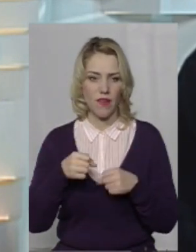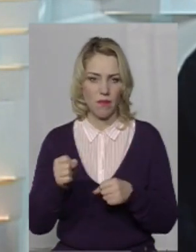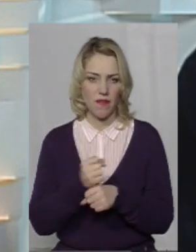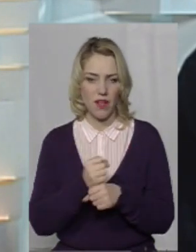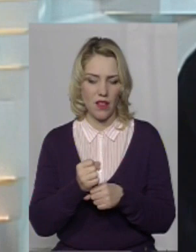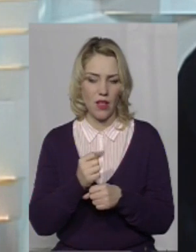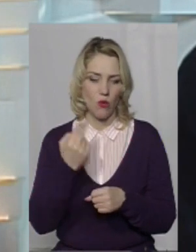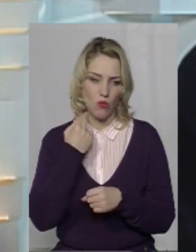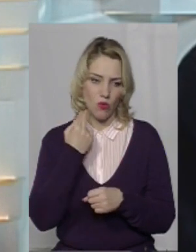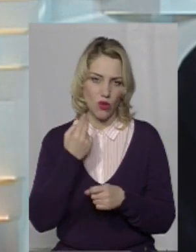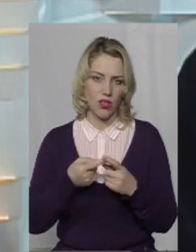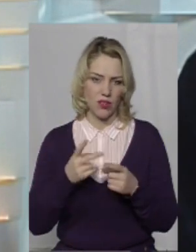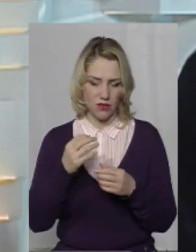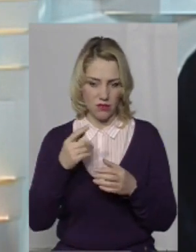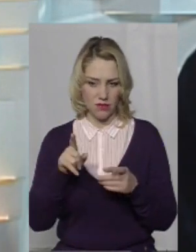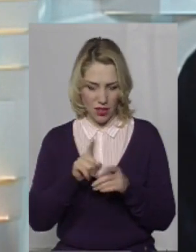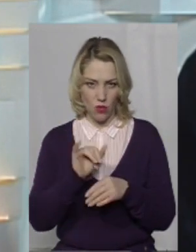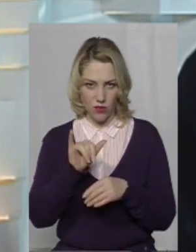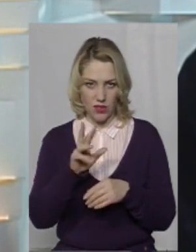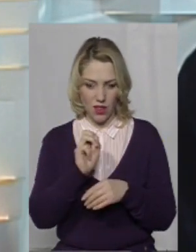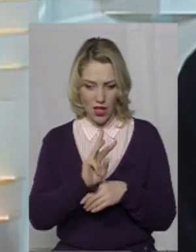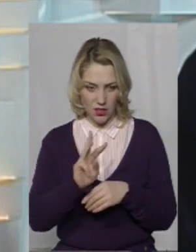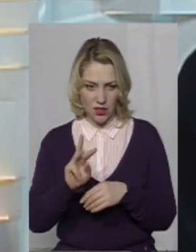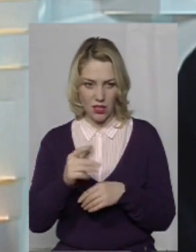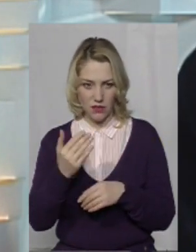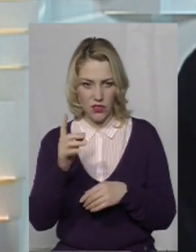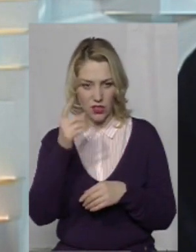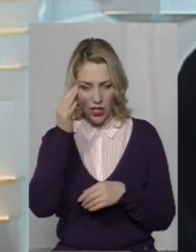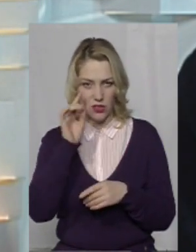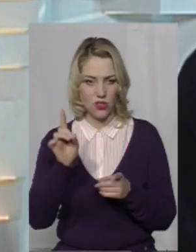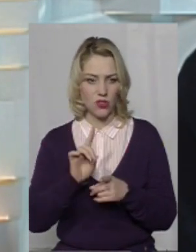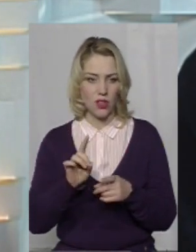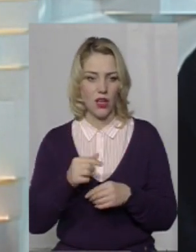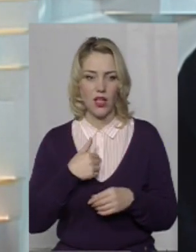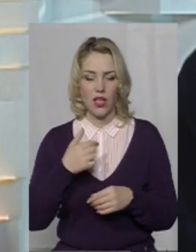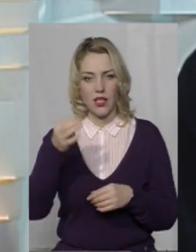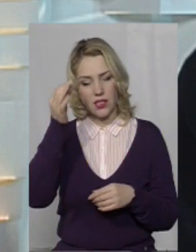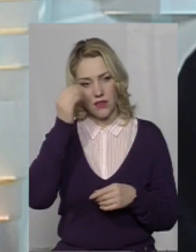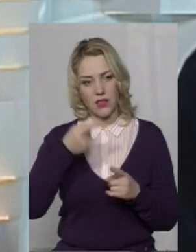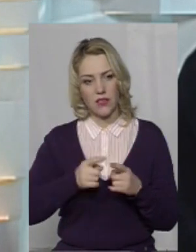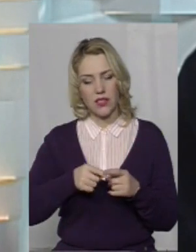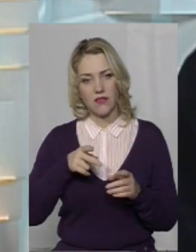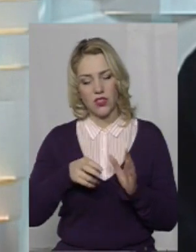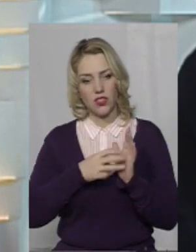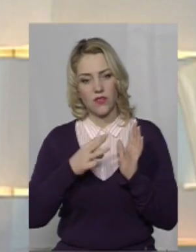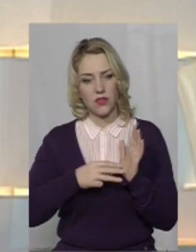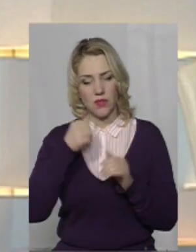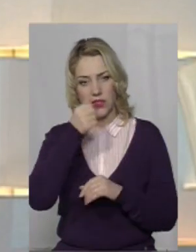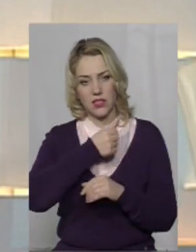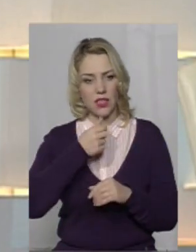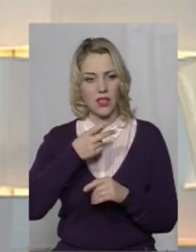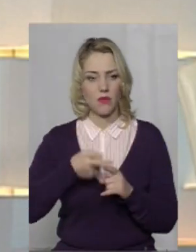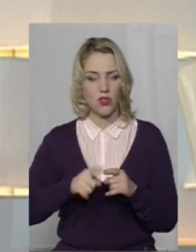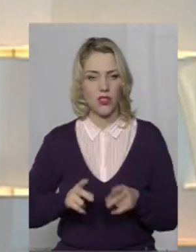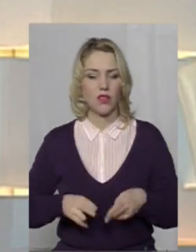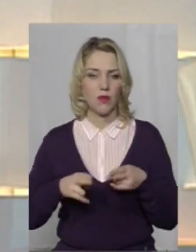розміщена. Так. І ви згадували вже? Дякую. Ні, я згадував це за 2018 рік, саме